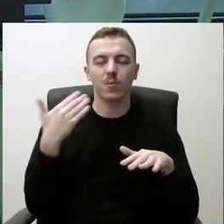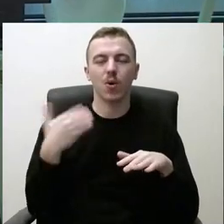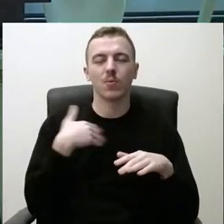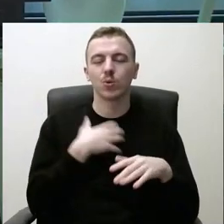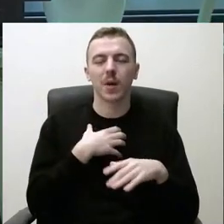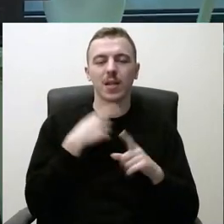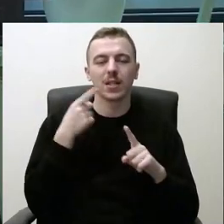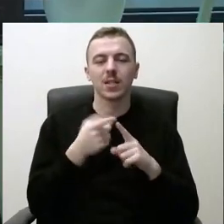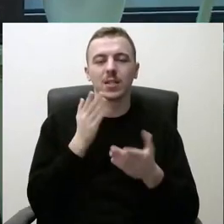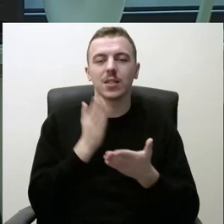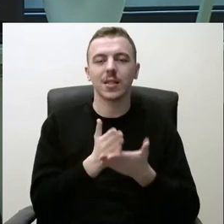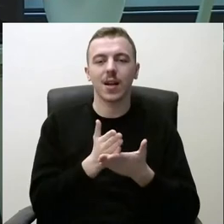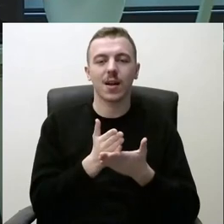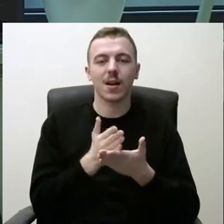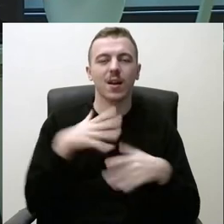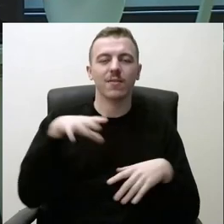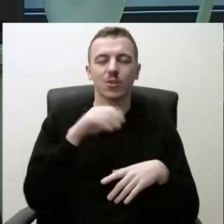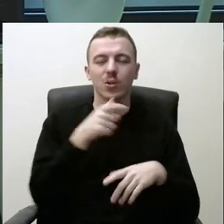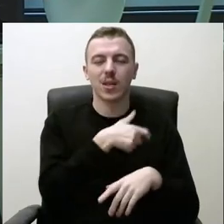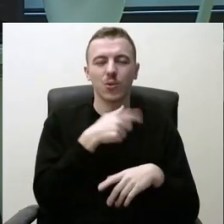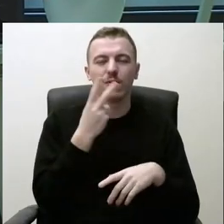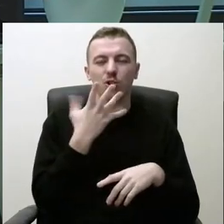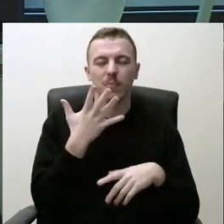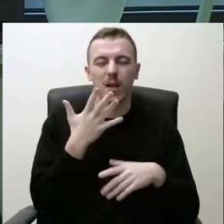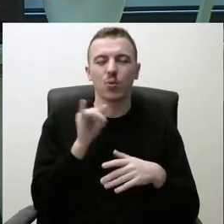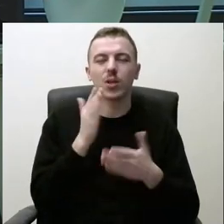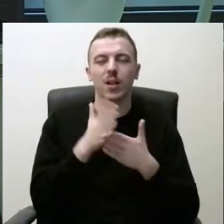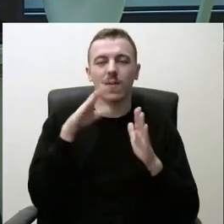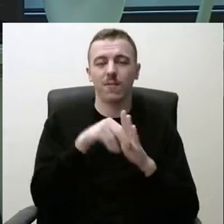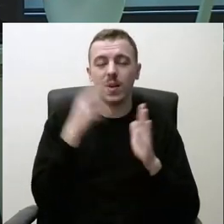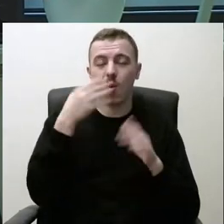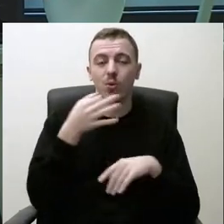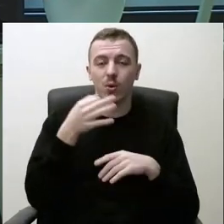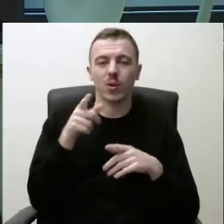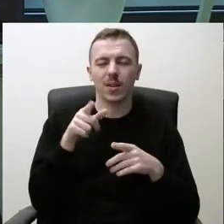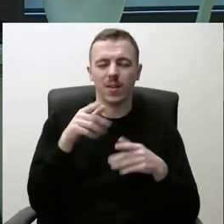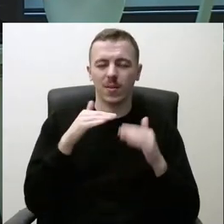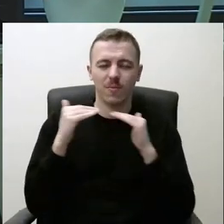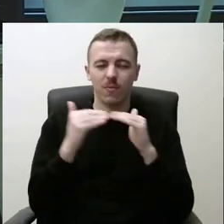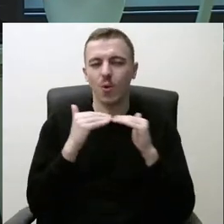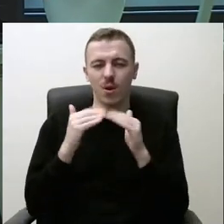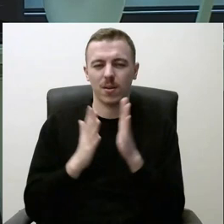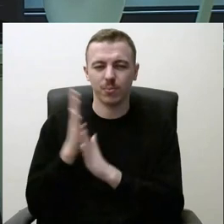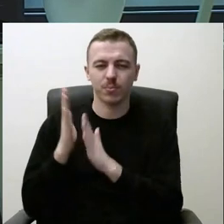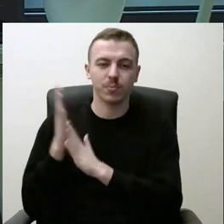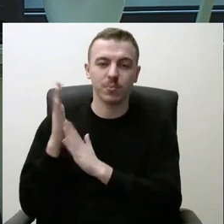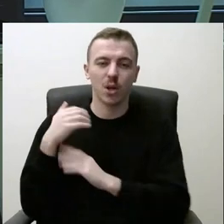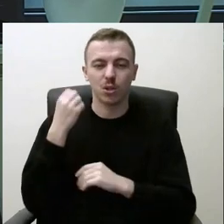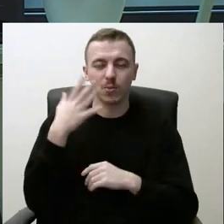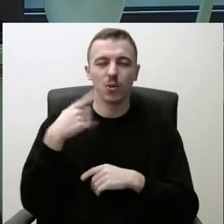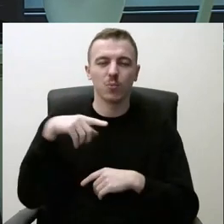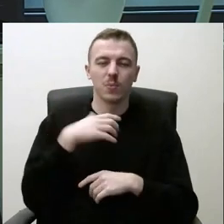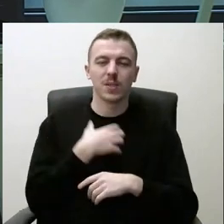pagrindinių tikslų yra, kad visos seninio 25, kurios yra Kaunų rajinė, jos tolygiai vystytųsi. Aš suprantu, kad mums yra